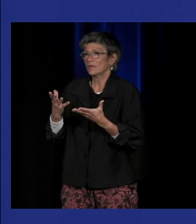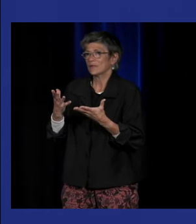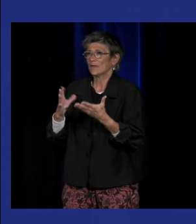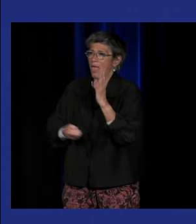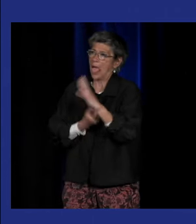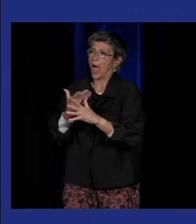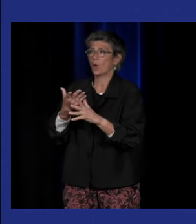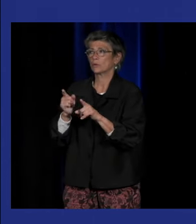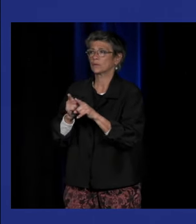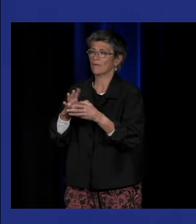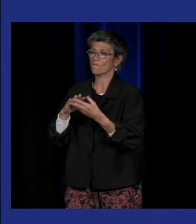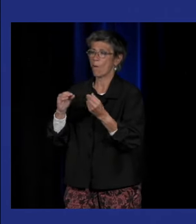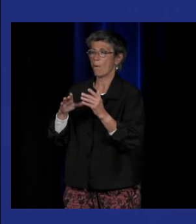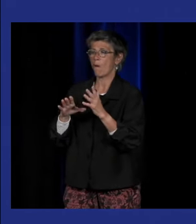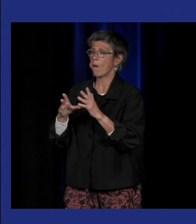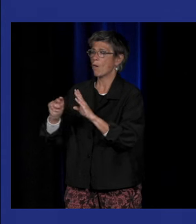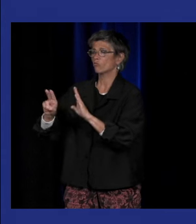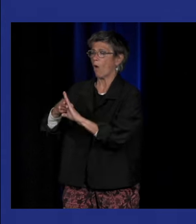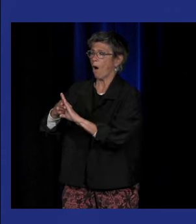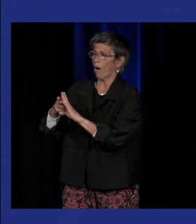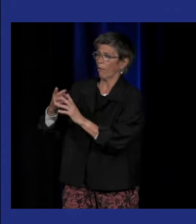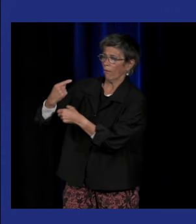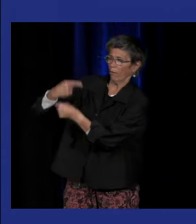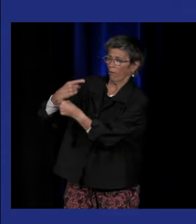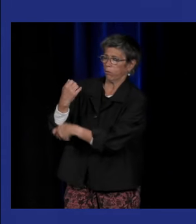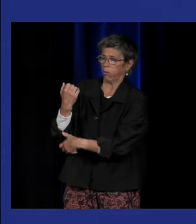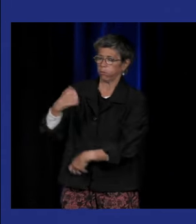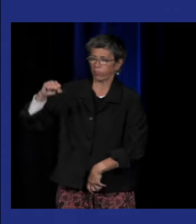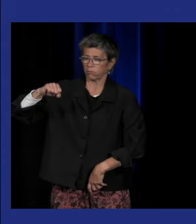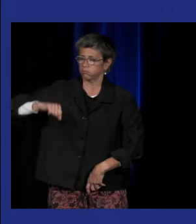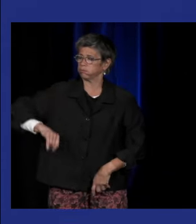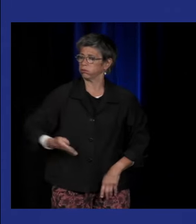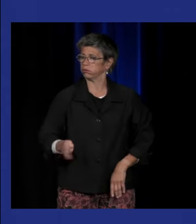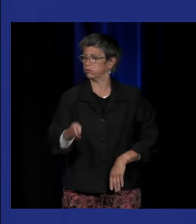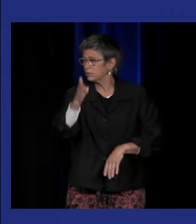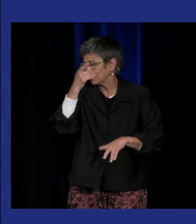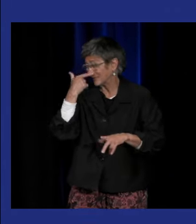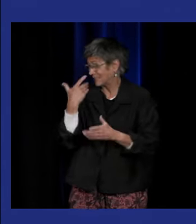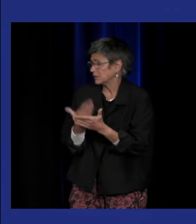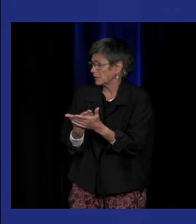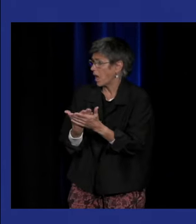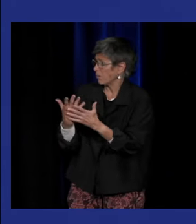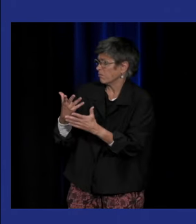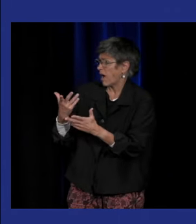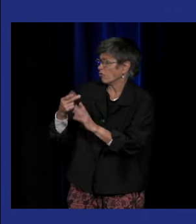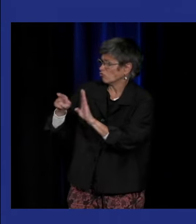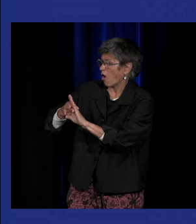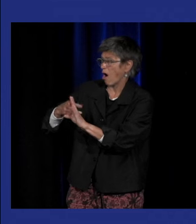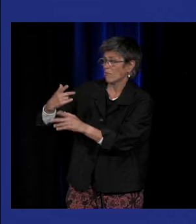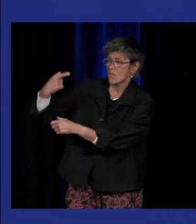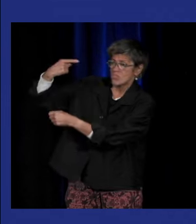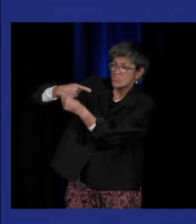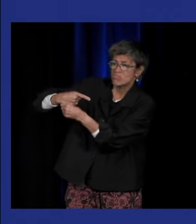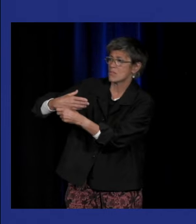normes de contrer et de déjouer les normes qui ont été imposées à l